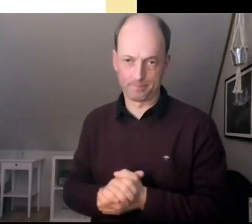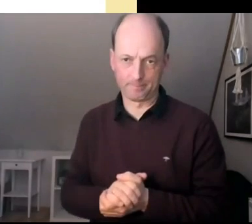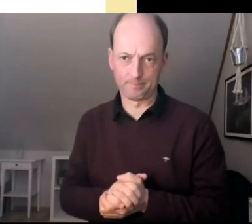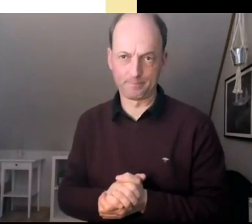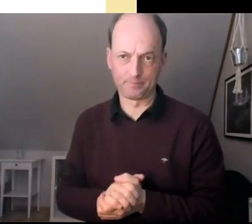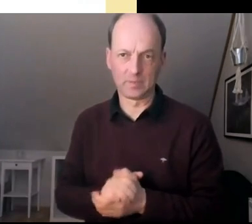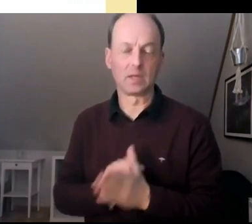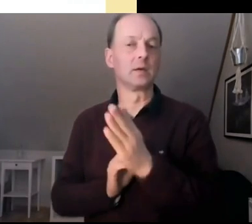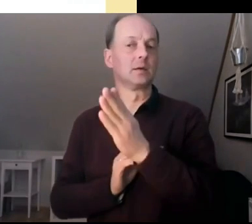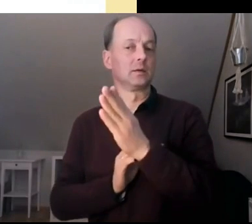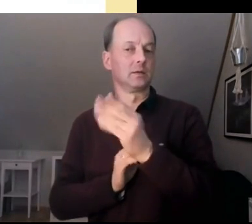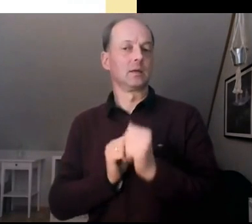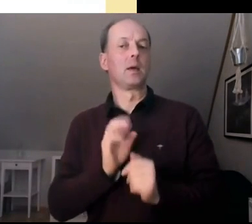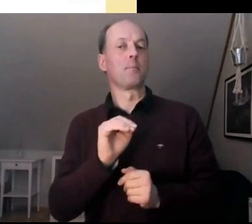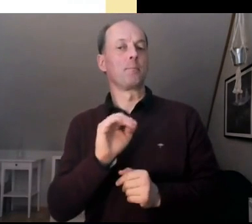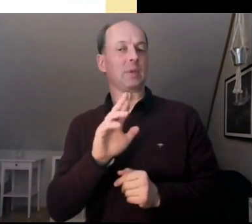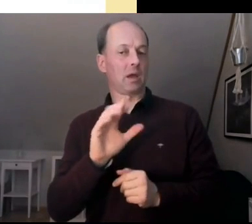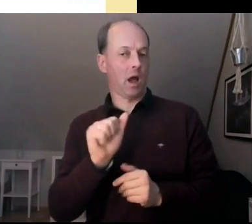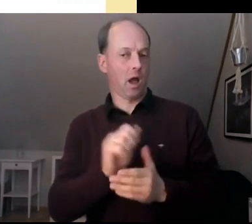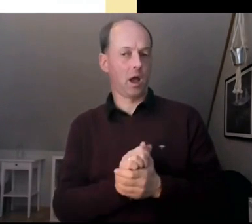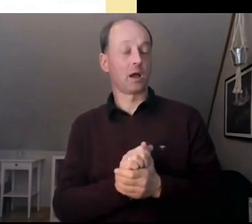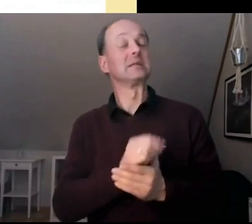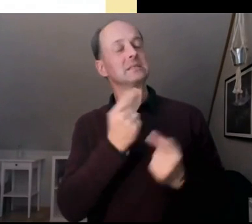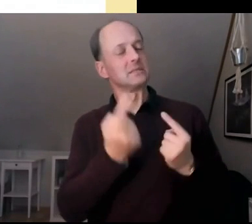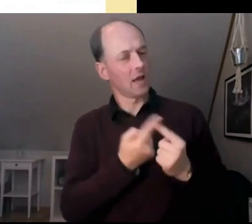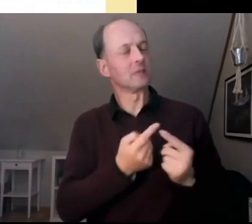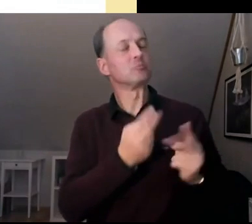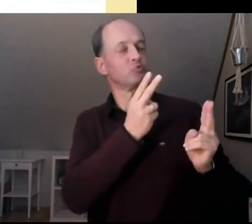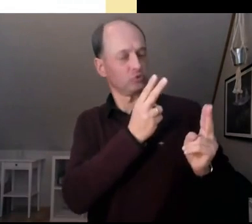stimmen. Und ich finde, also vielen Dank für die Frage.